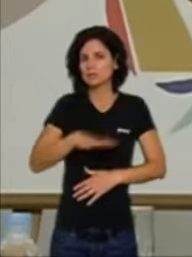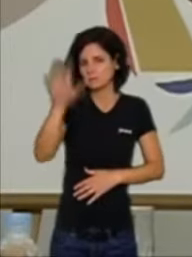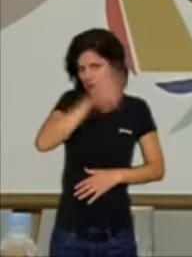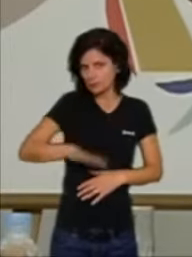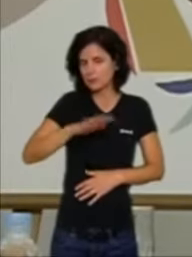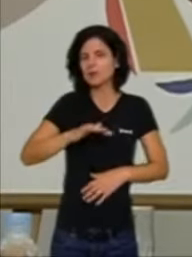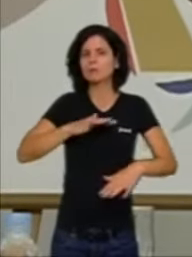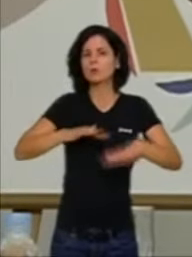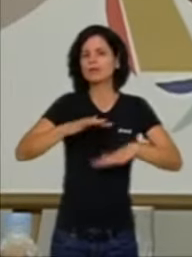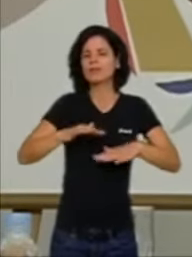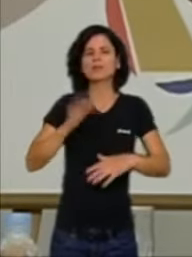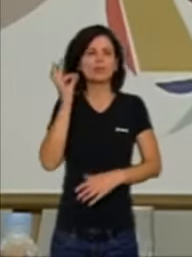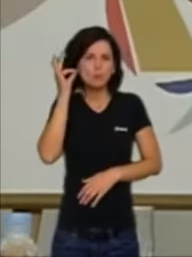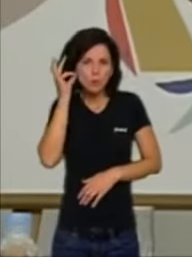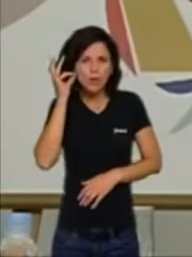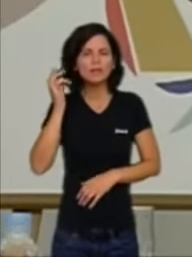de dones per l'8 de març,